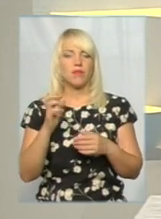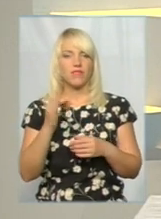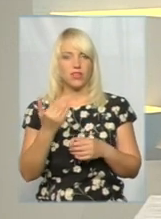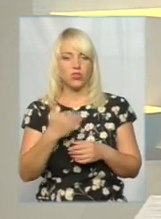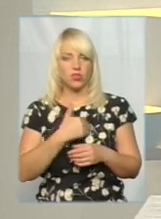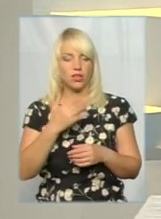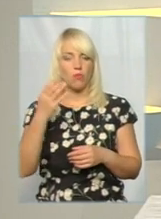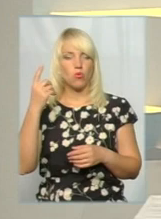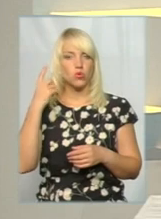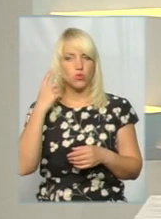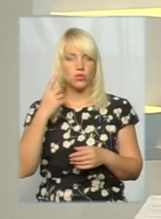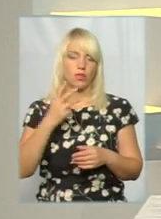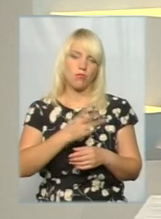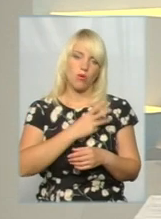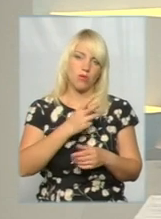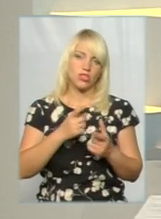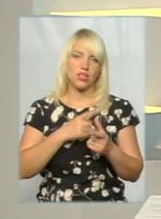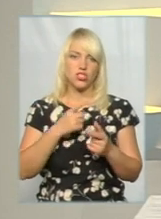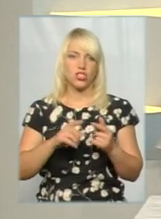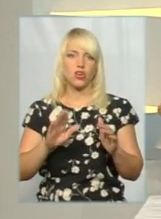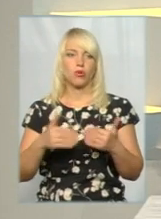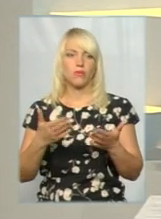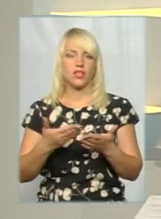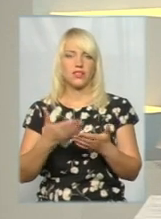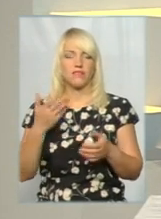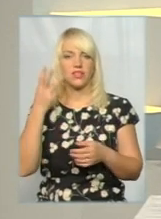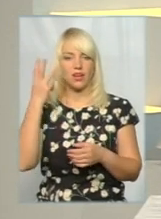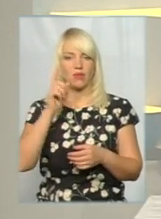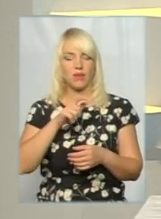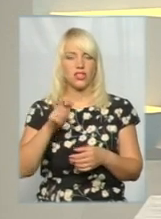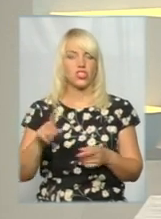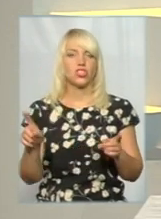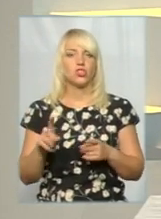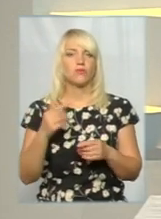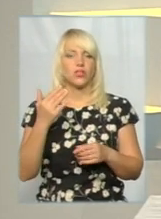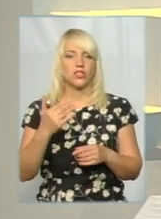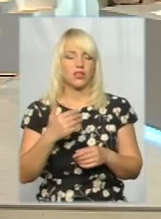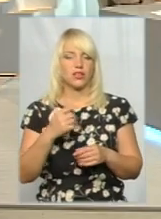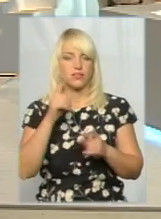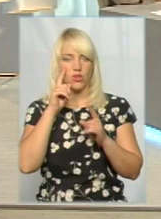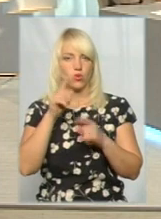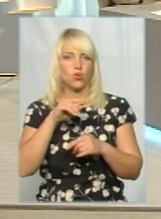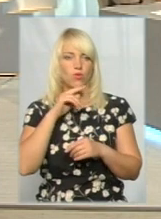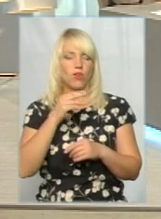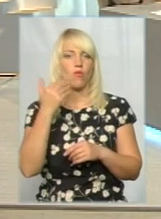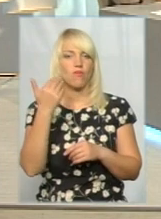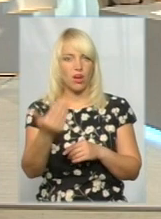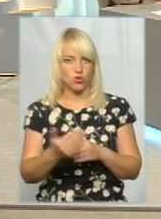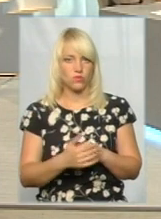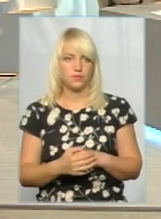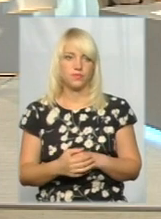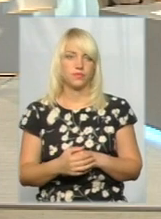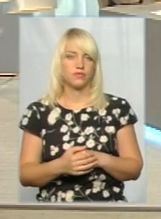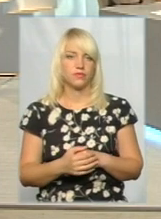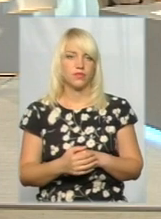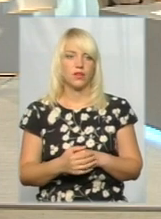побажання або рекомендації від хмельничан? На що, щоб вони звернули вашу увагу? Ну,